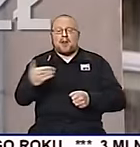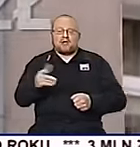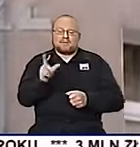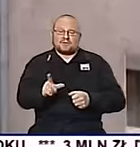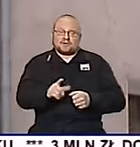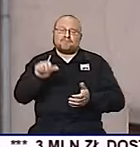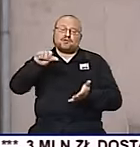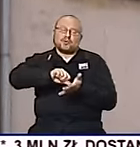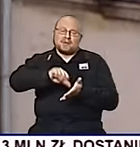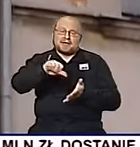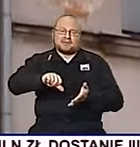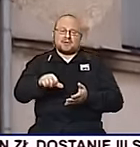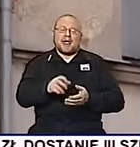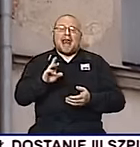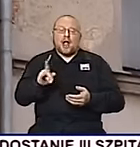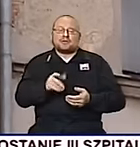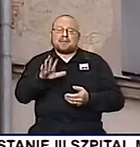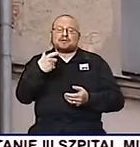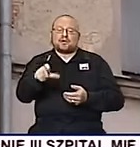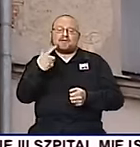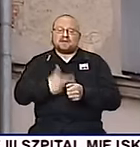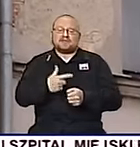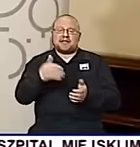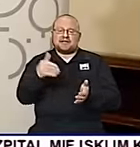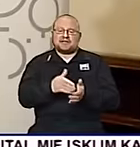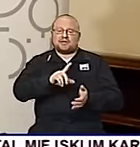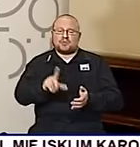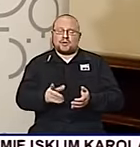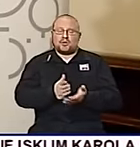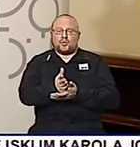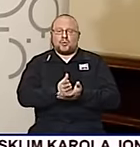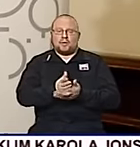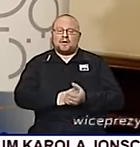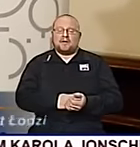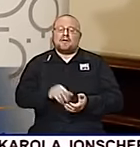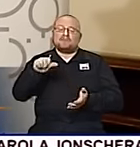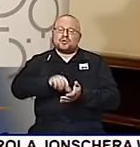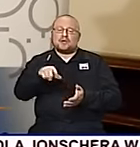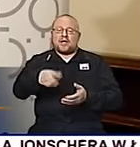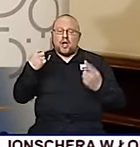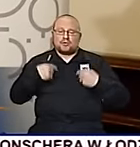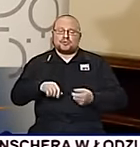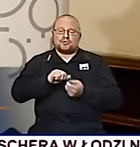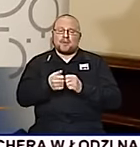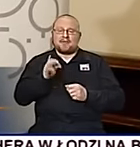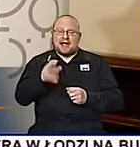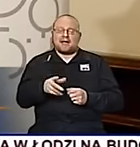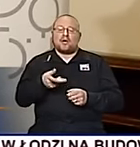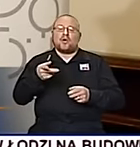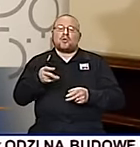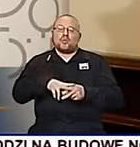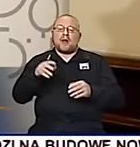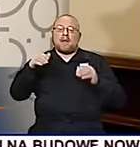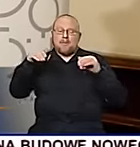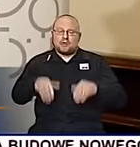Śródmieściu rekordzista ma ponad 120 tysięcy złotych długu. Wśród tych osób są takie, które można